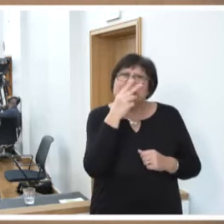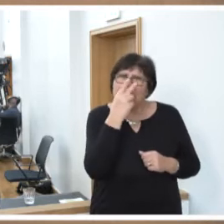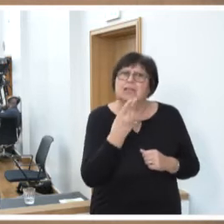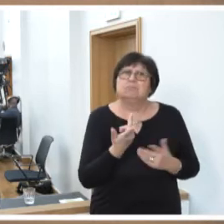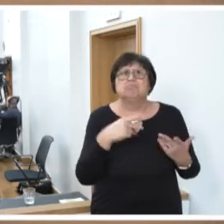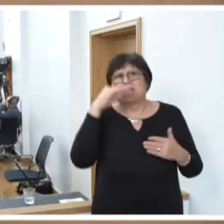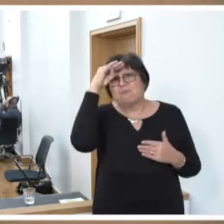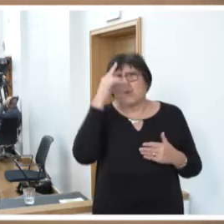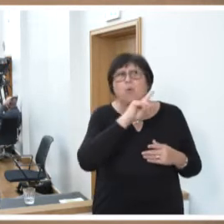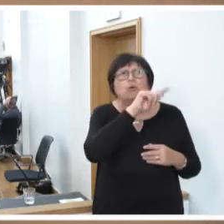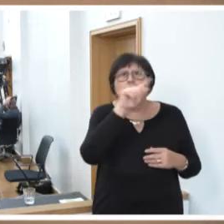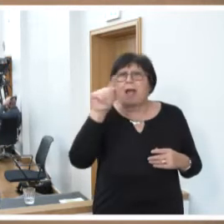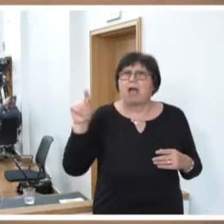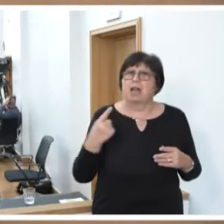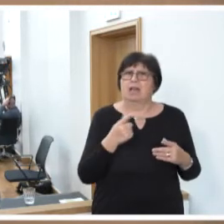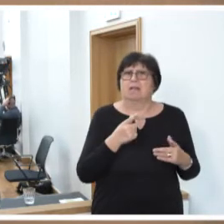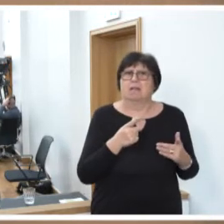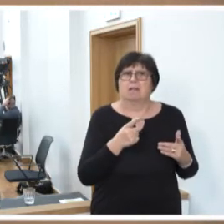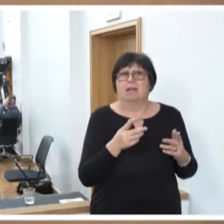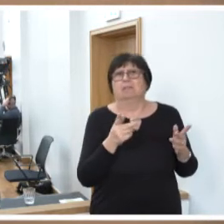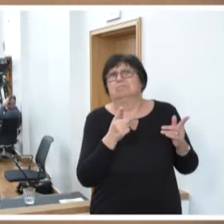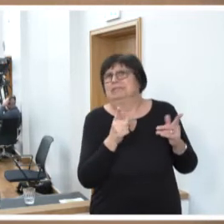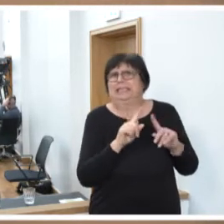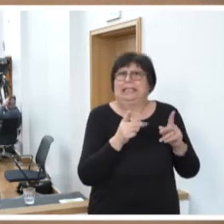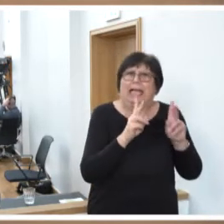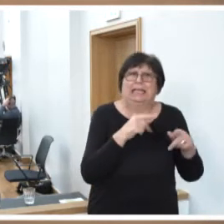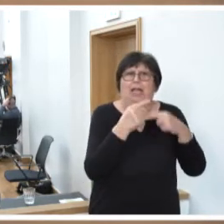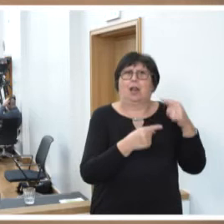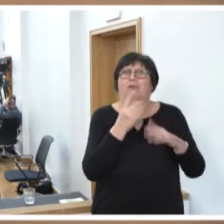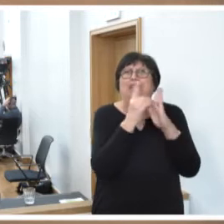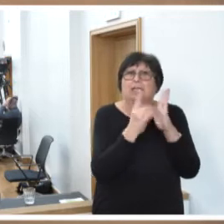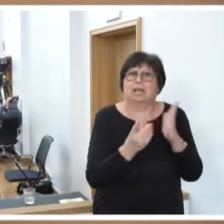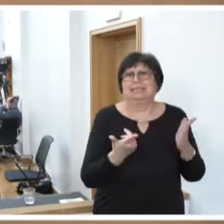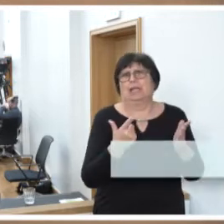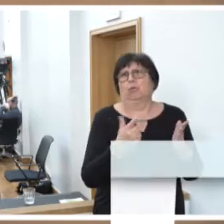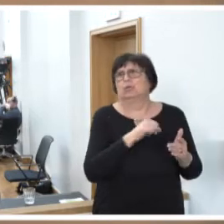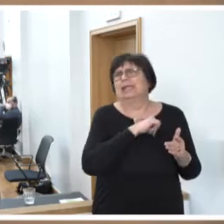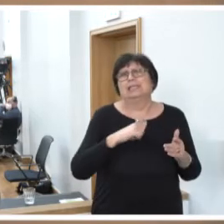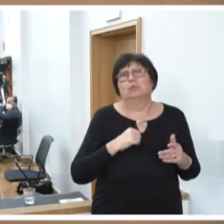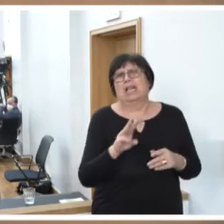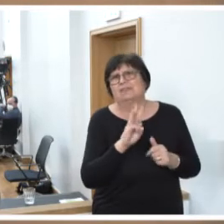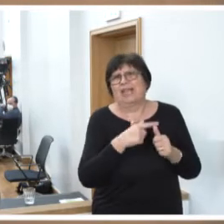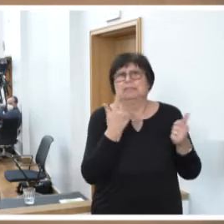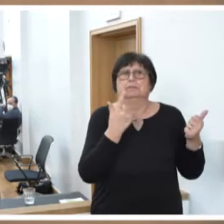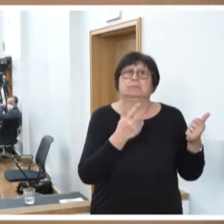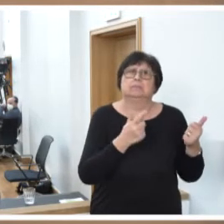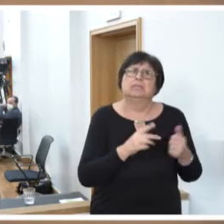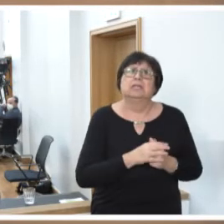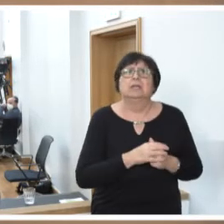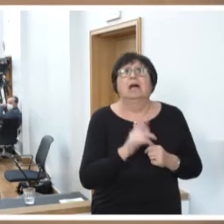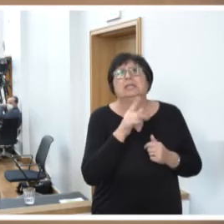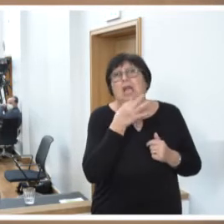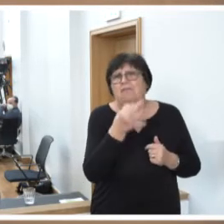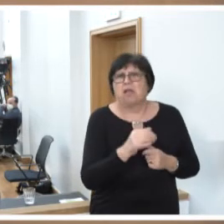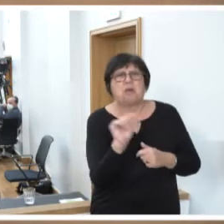wo es überall hakt bei der Digitalisierung, etwa im Gesundheitswesen, als die Frage war,